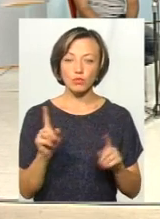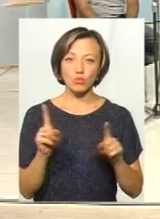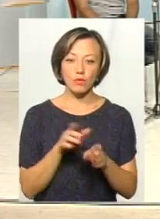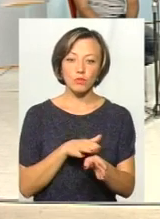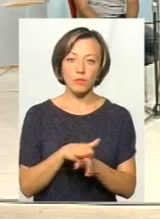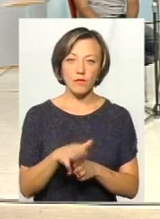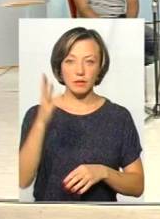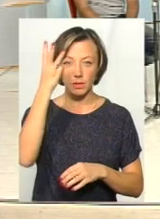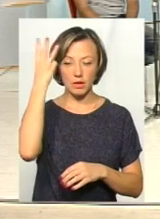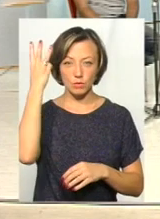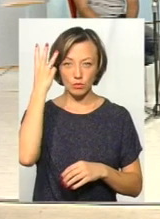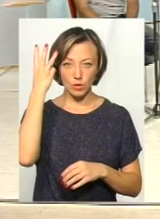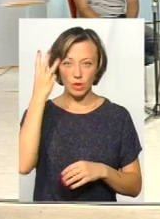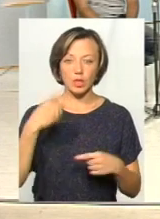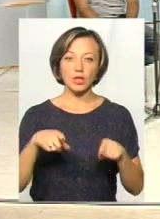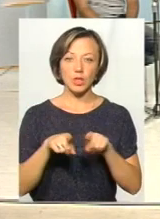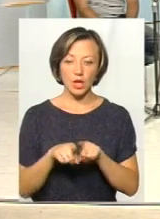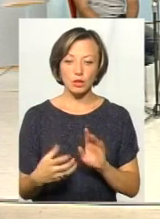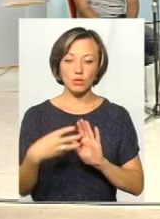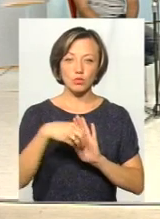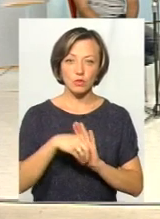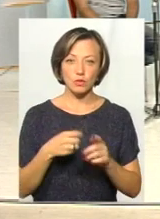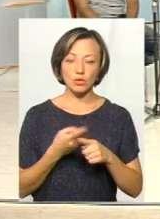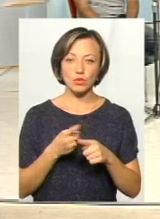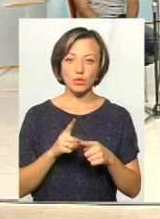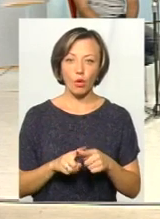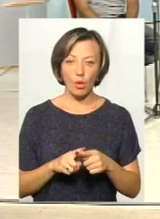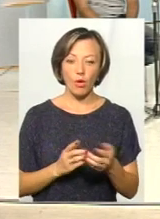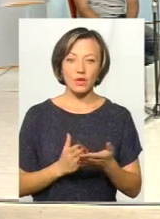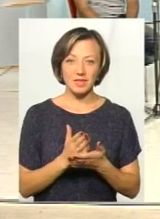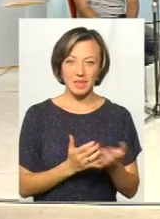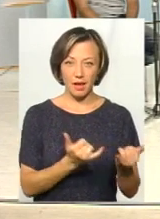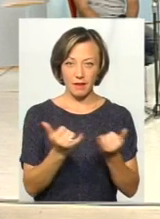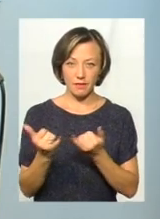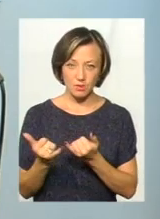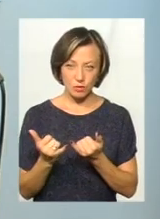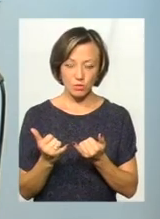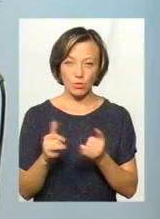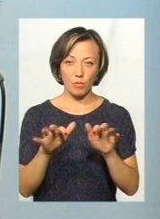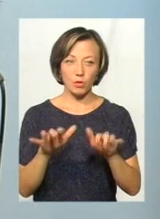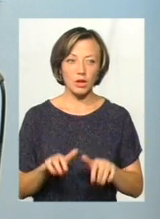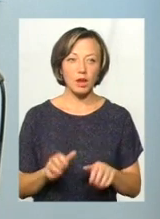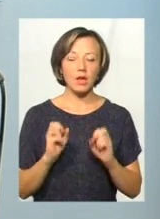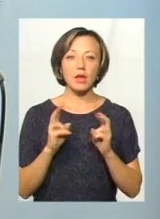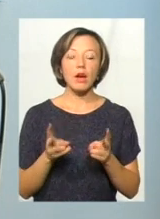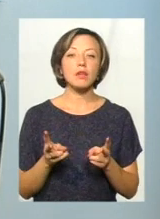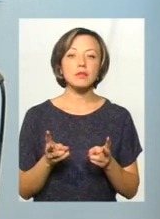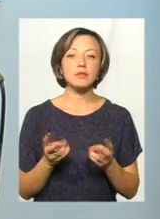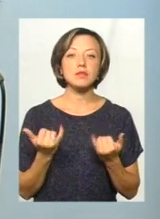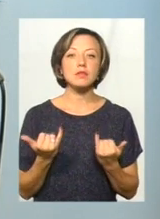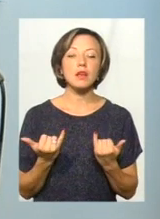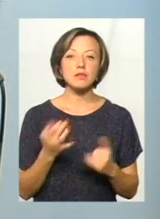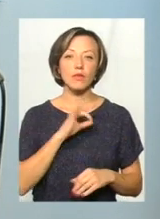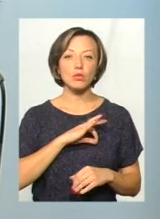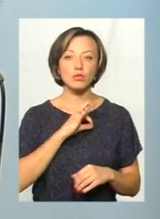відбувається в Хмельницькому, теж долучився до цього сервісу. А наскільки зараз